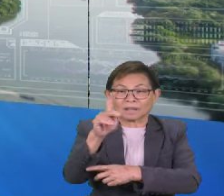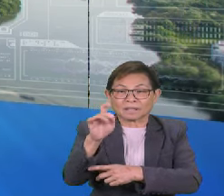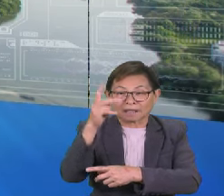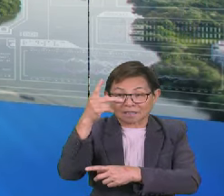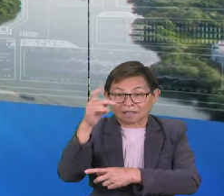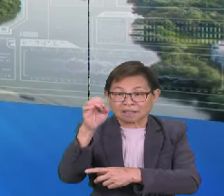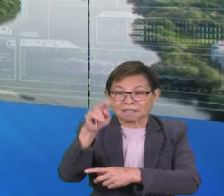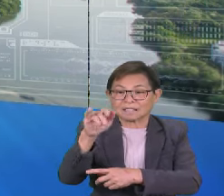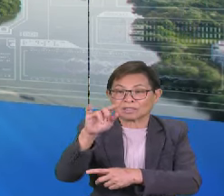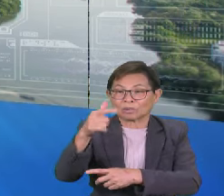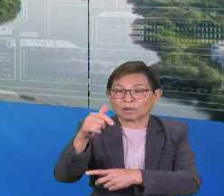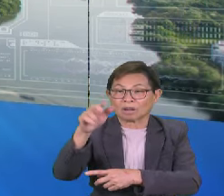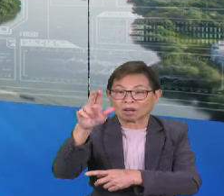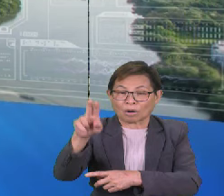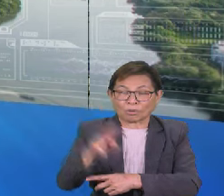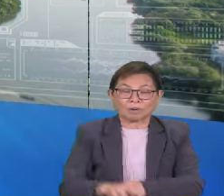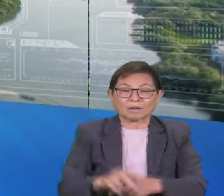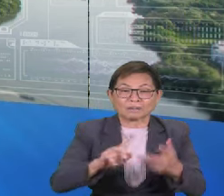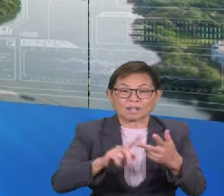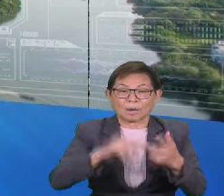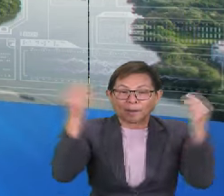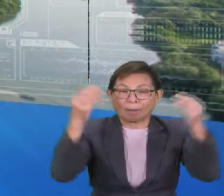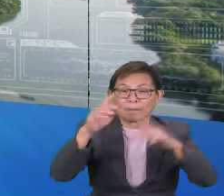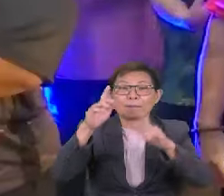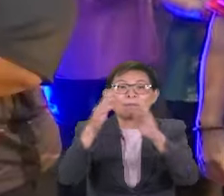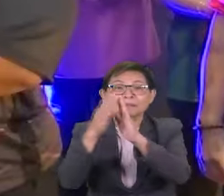mereka ada tempat ketiga diungguli Majlis Perbandaran Tawau.